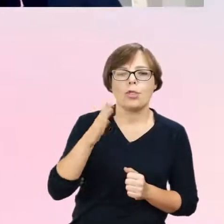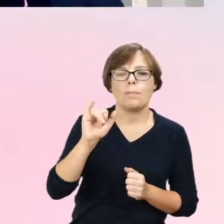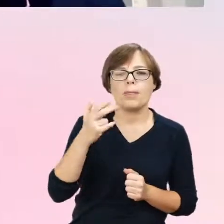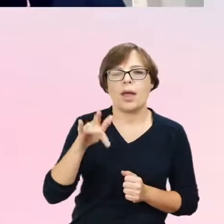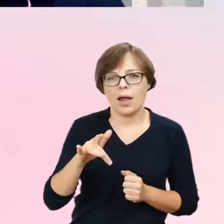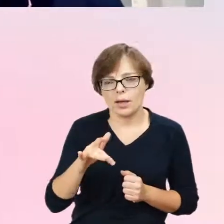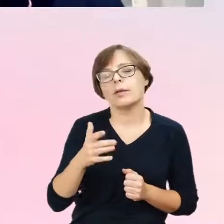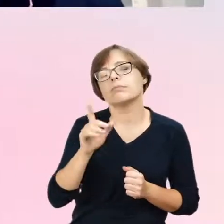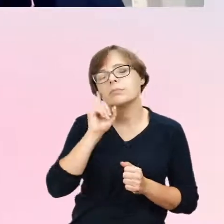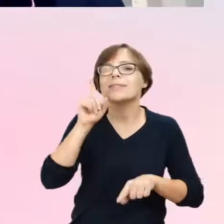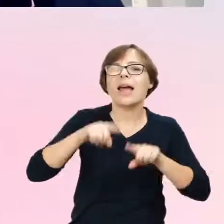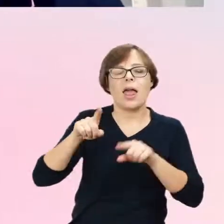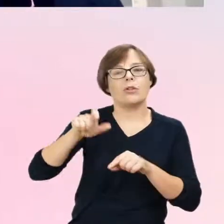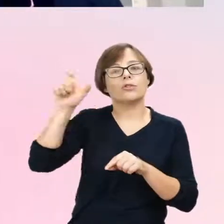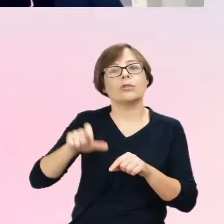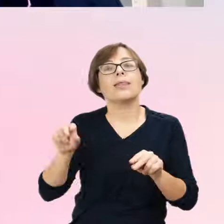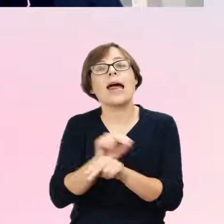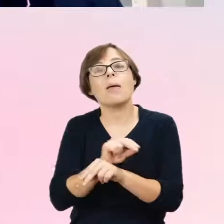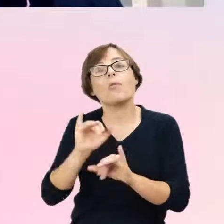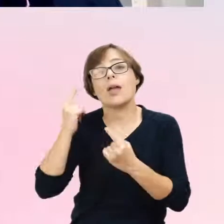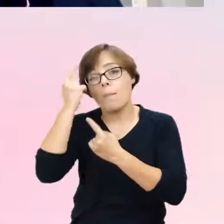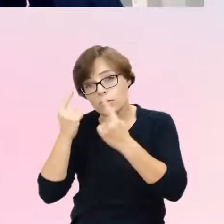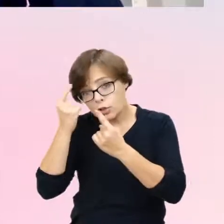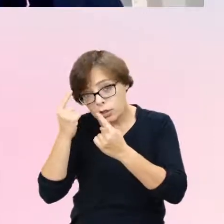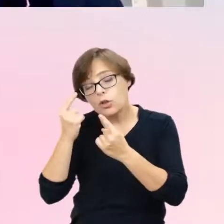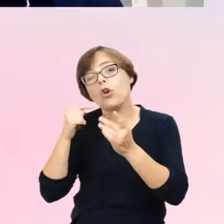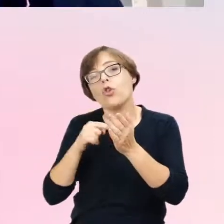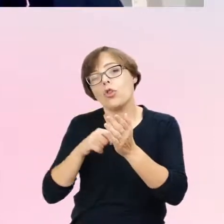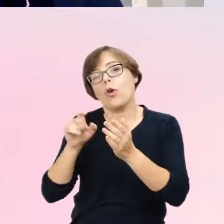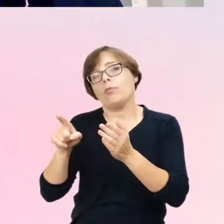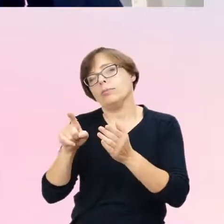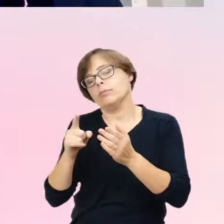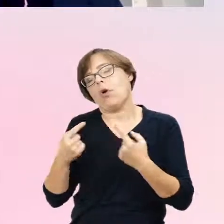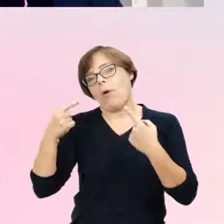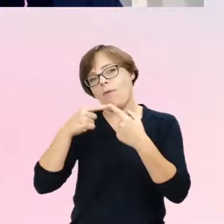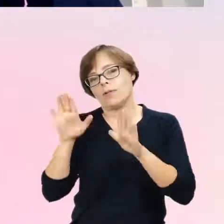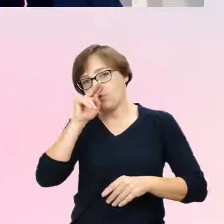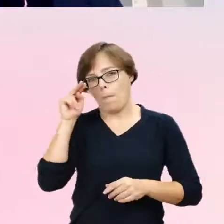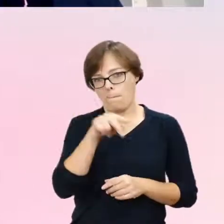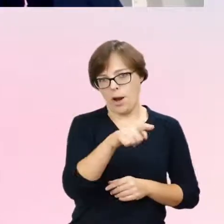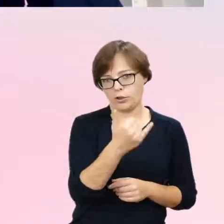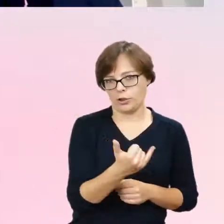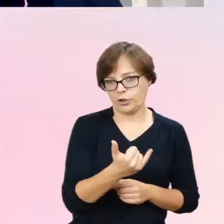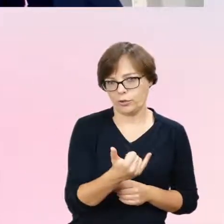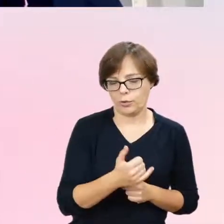w zależności od tego, jak będzie myślał, tak będzie mógł postrzegać to dziecko, a z kolei kwestia